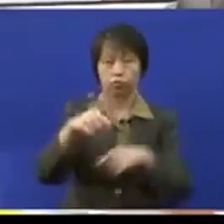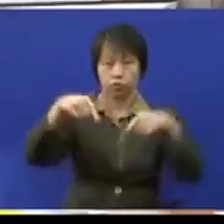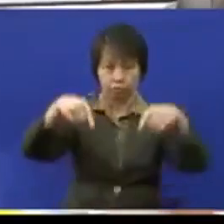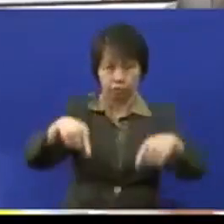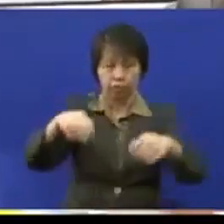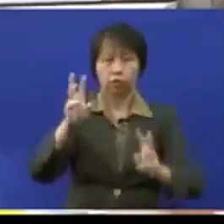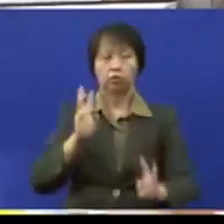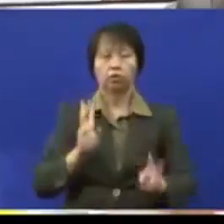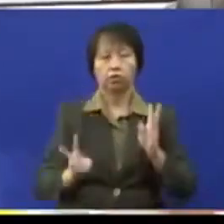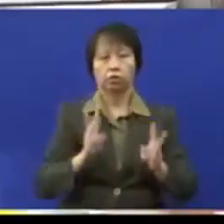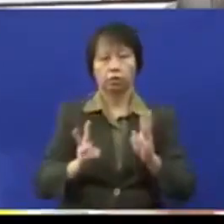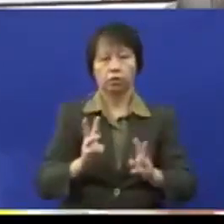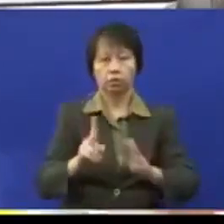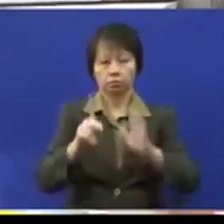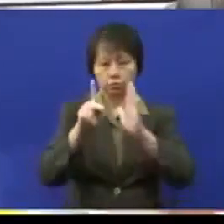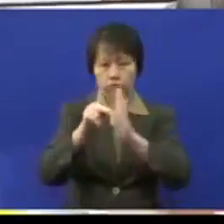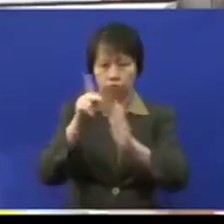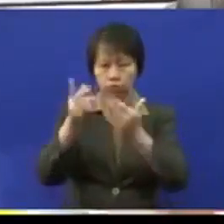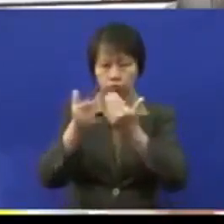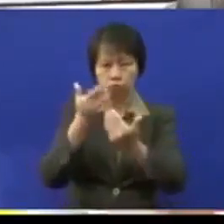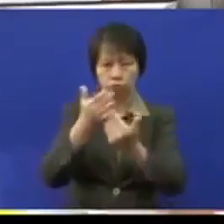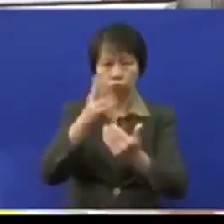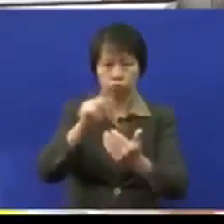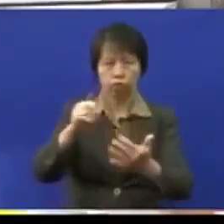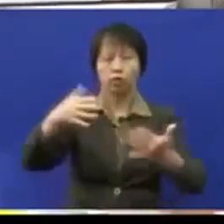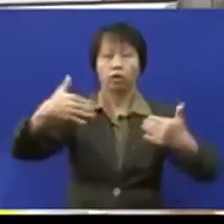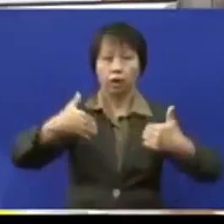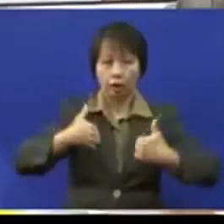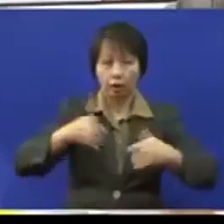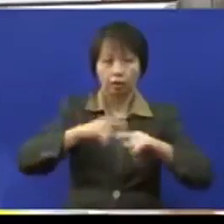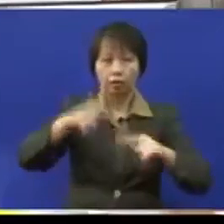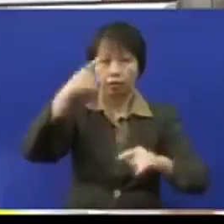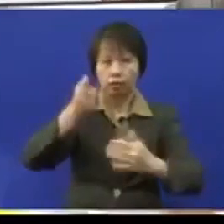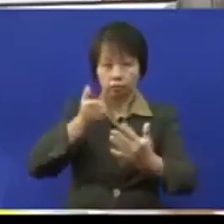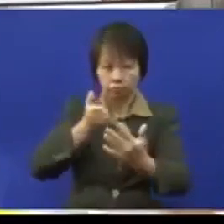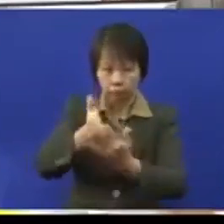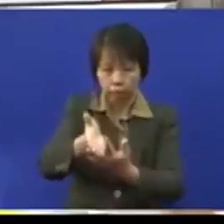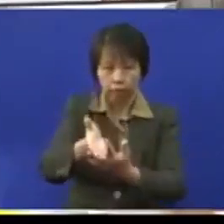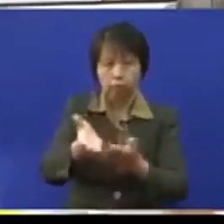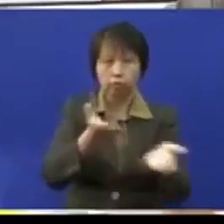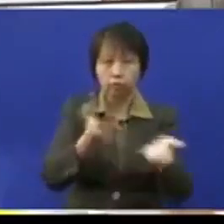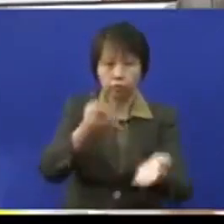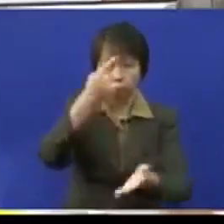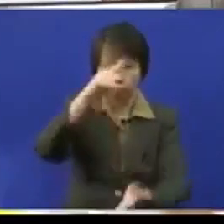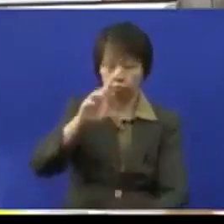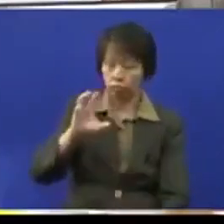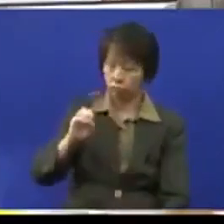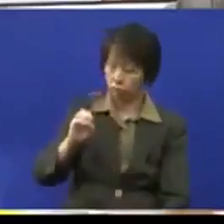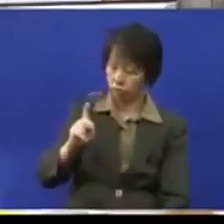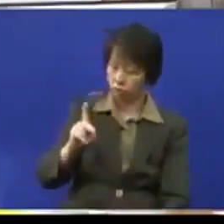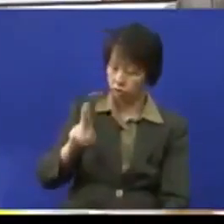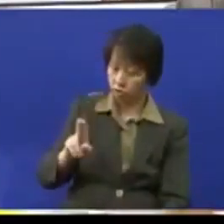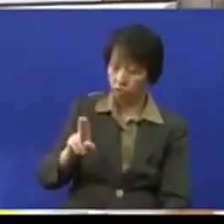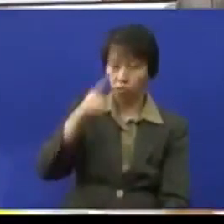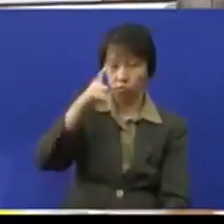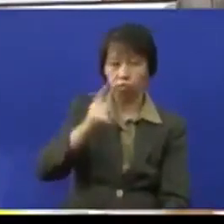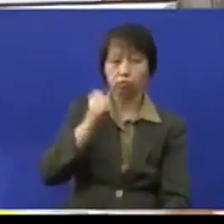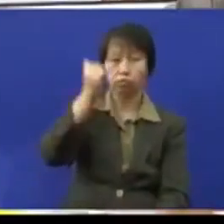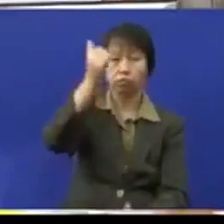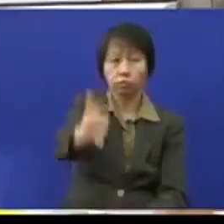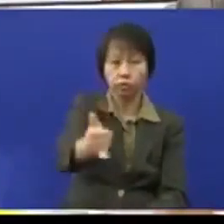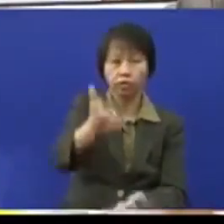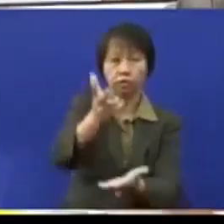walaupun infrastruktur itu ada tetapi untuk access kepada untuk OKU to access to the park